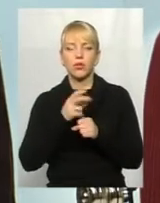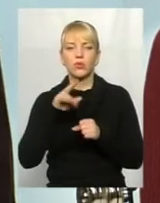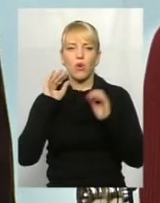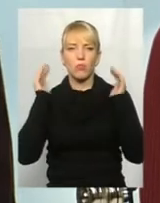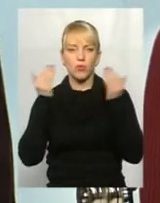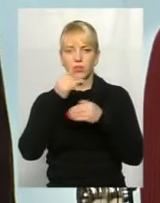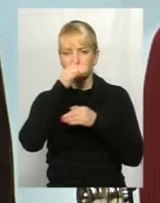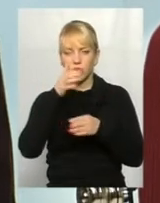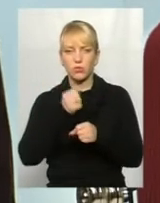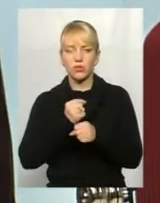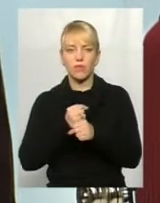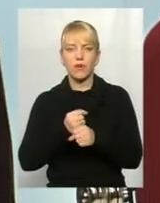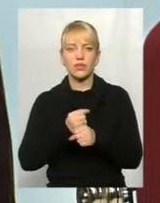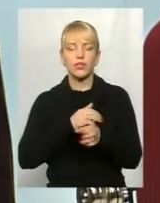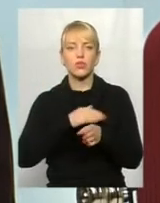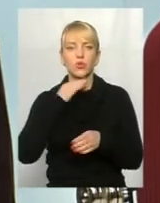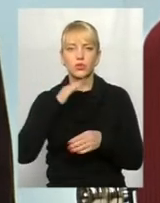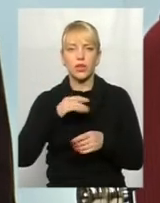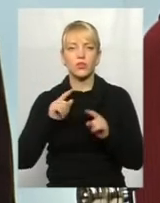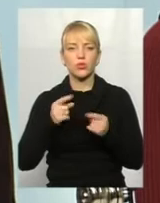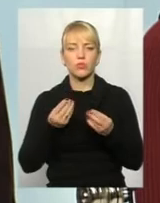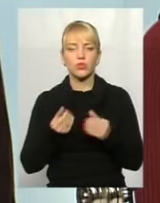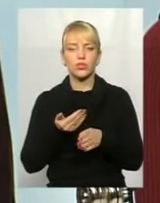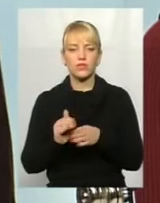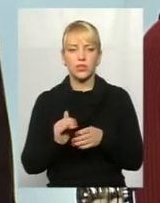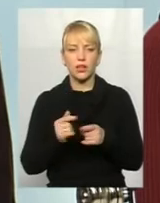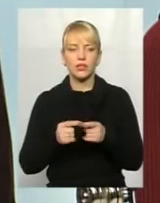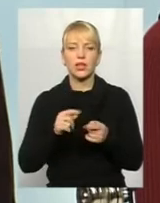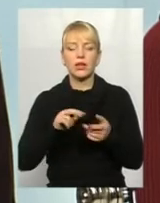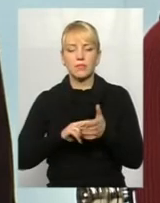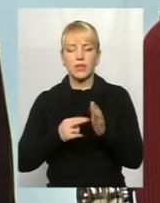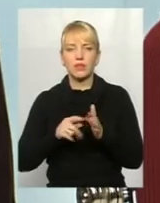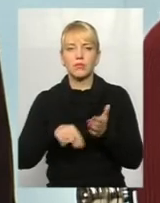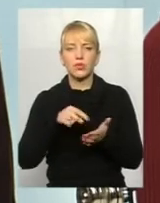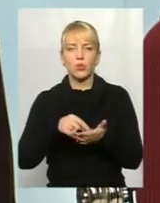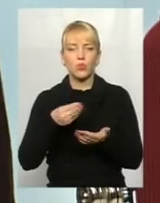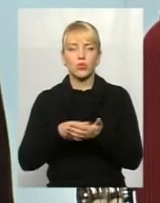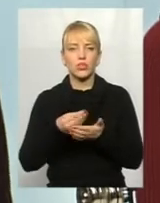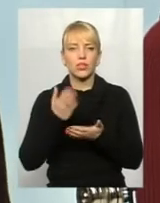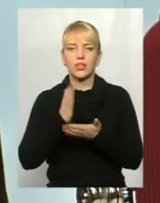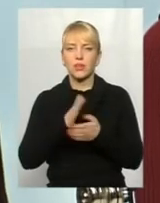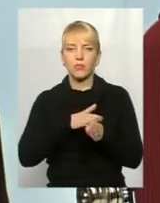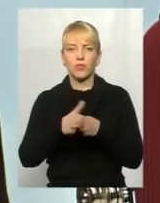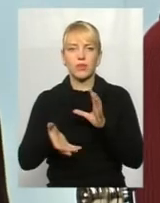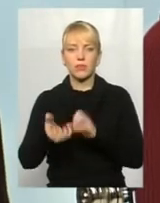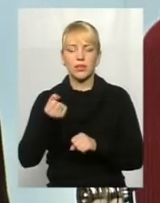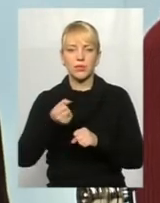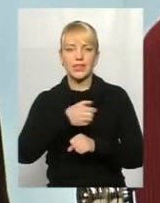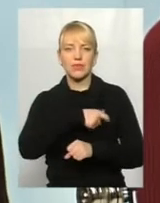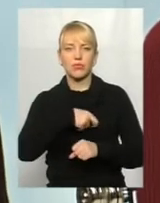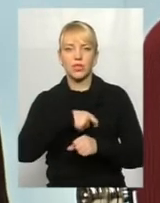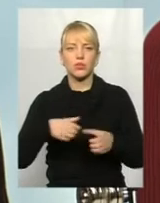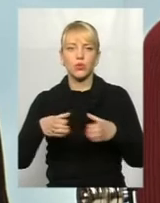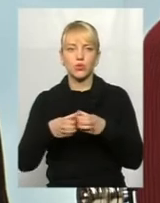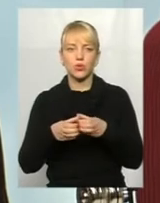не зможе функціонувати достатньо. Тому кошти виділяються, в плані міського бюджету є абсолютна підтримка всього депутатського корпусу, сама